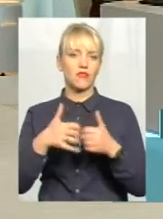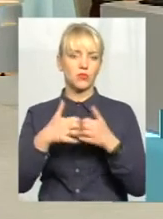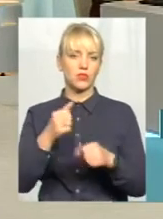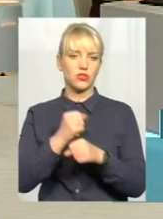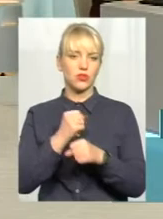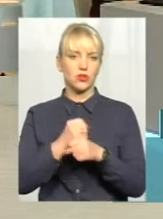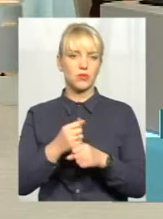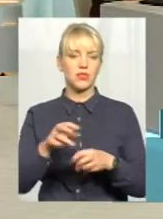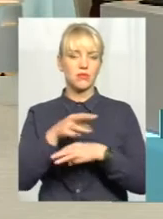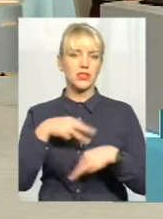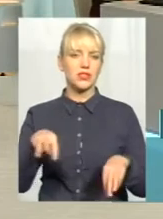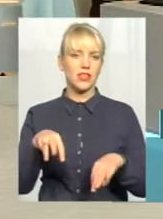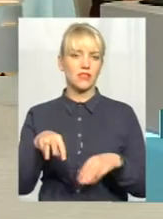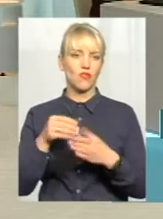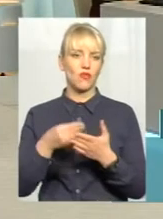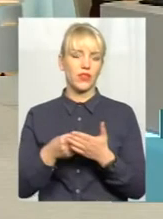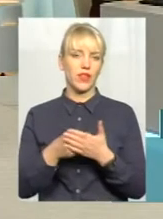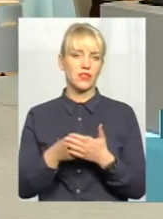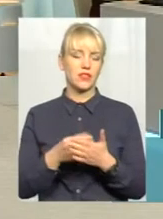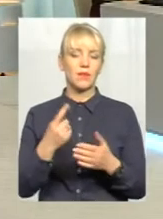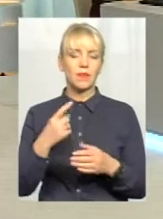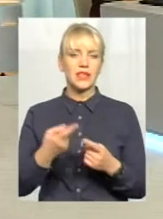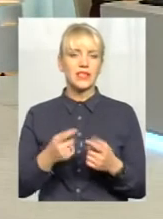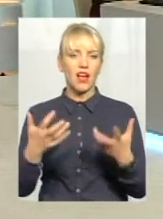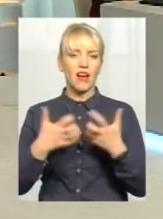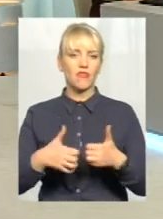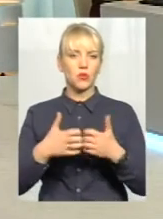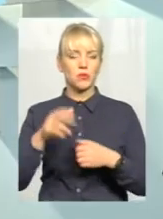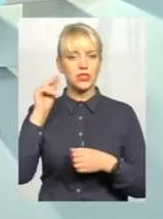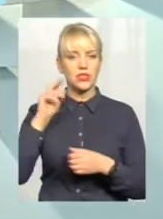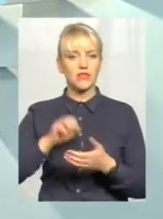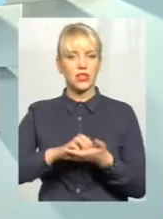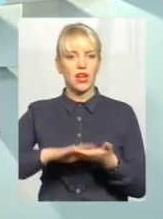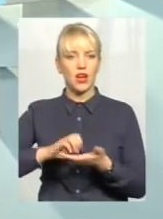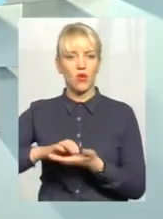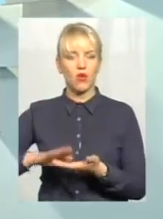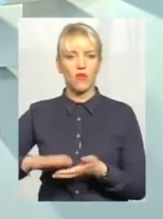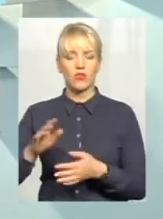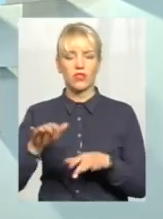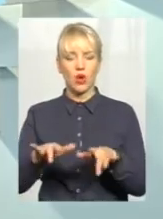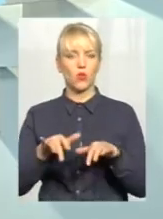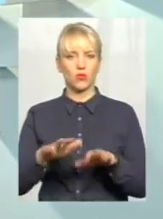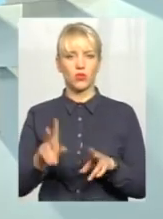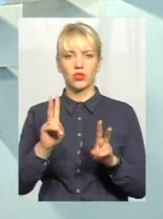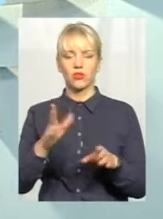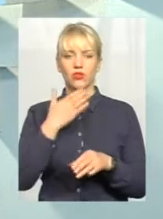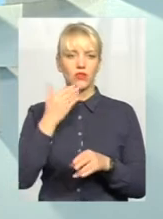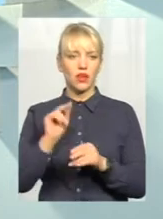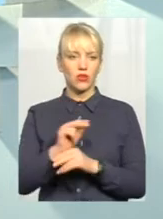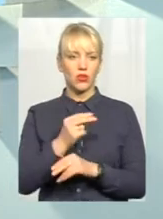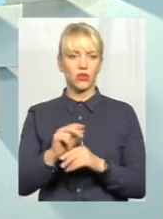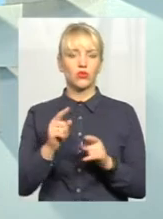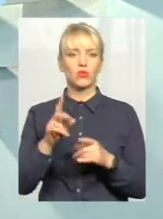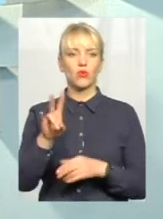ну, Міністерство фінансів на першому етапі. Це автоматично цифри нараховуються комп'ютером, ніхто їх не коригує. Тому у нас